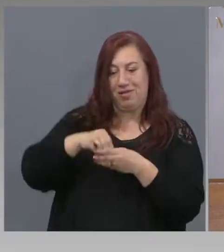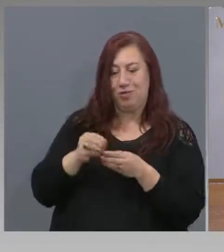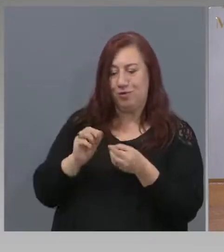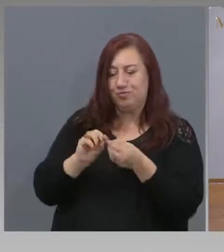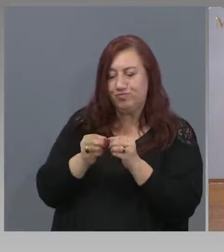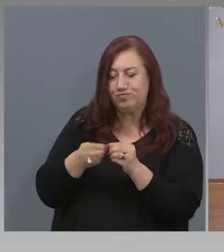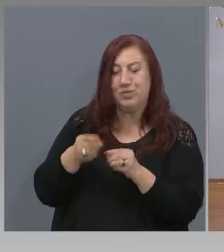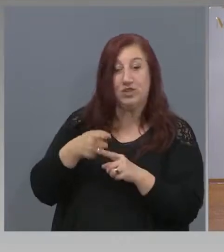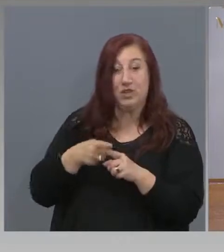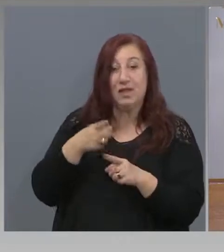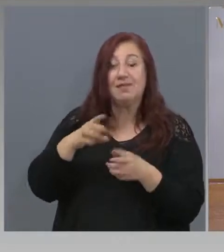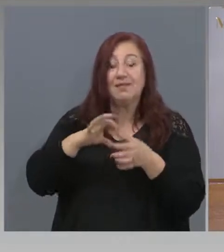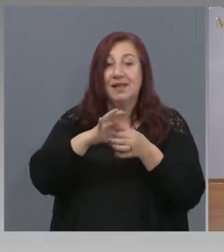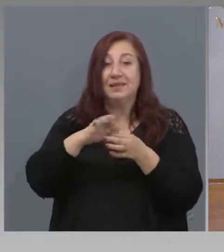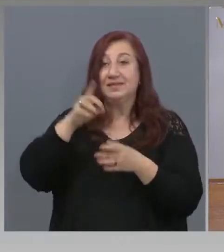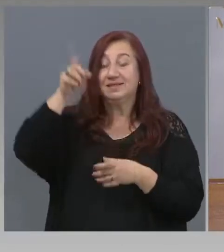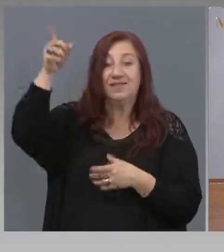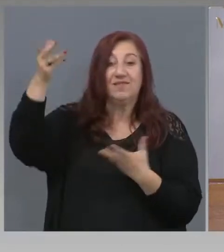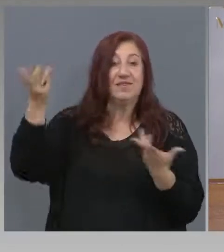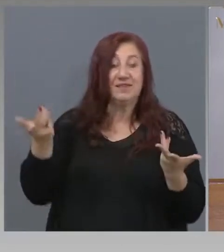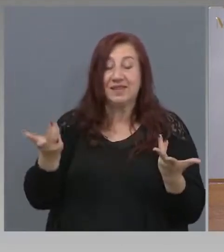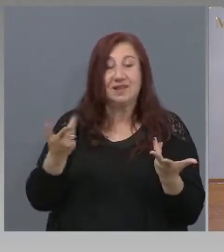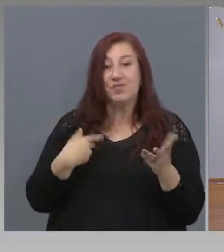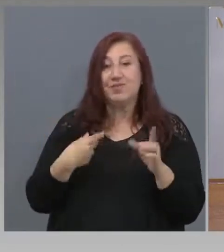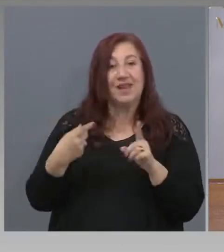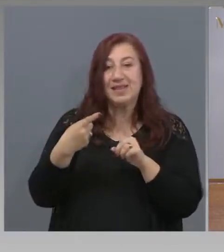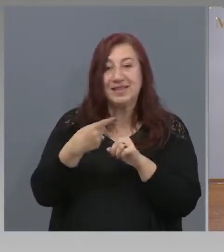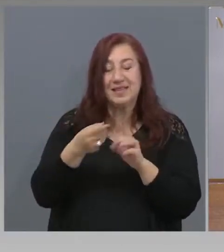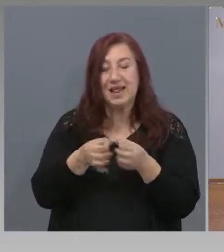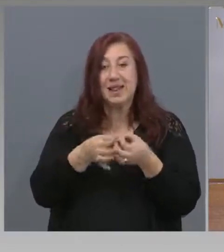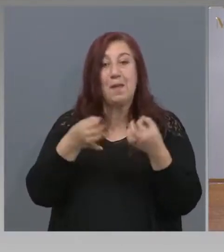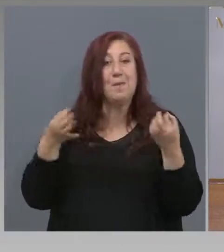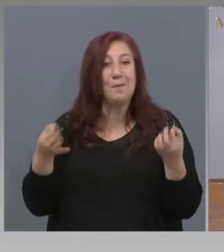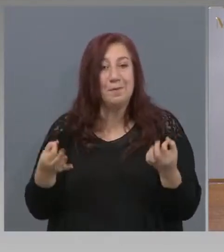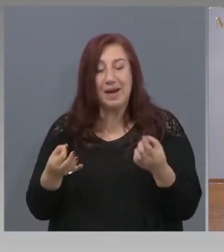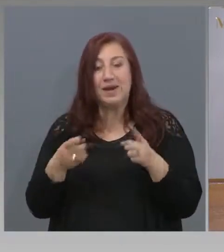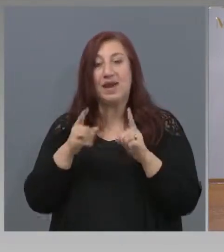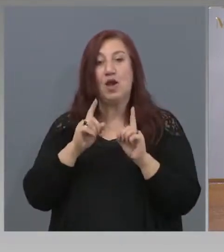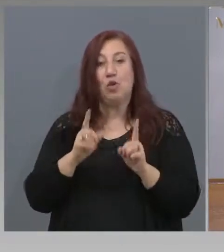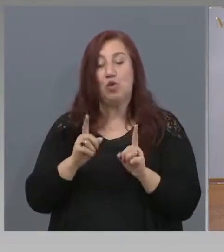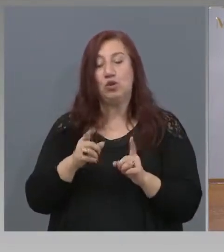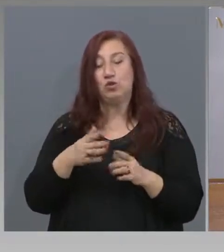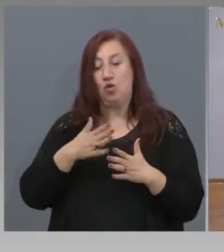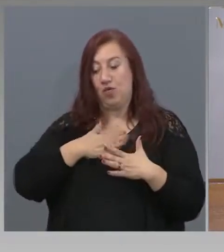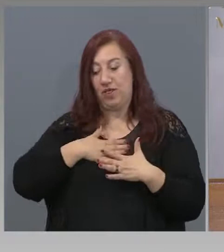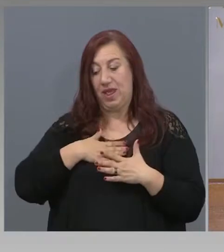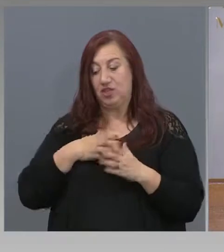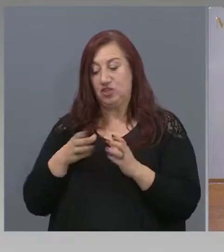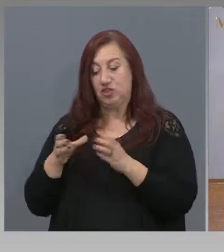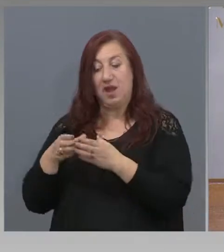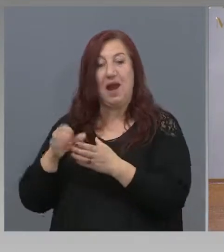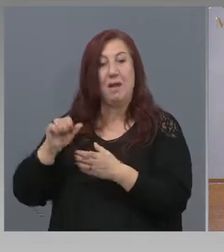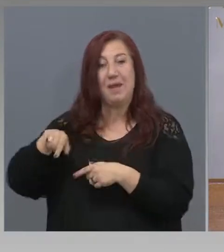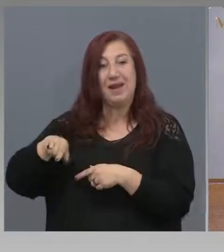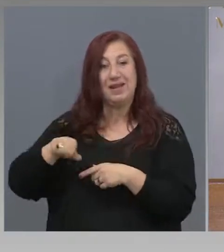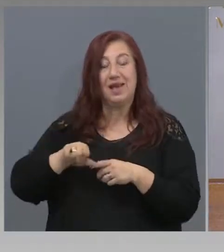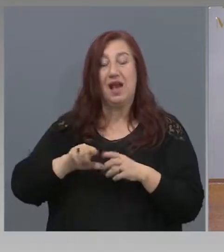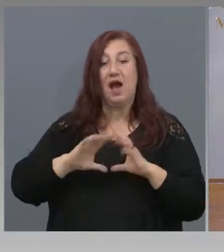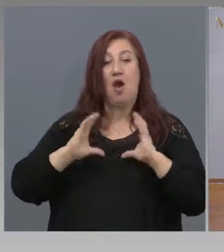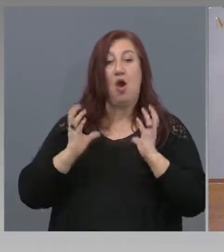Но целта на тези мерки, които партиите в Обединени патриоти предложиха